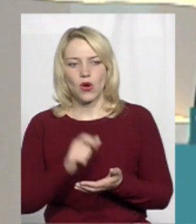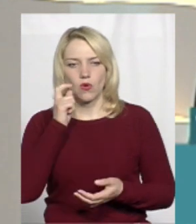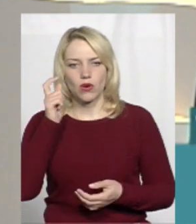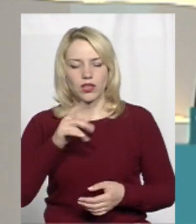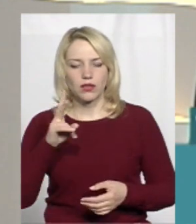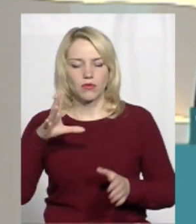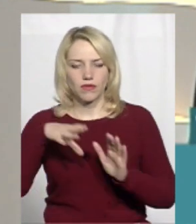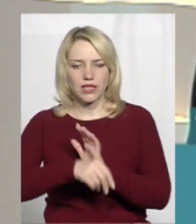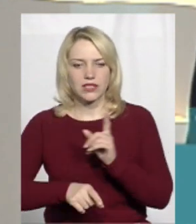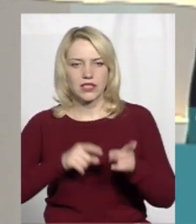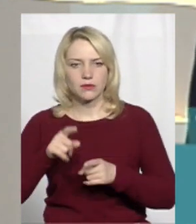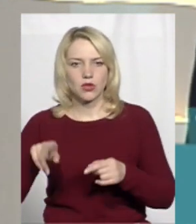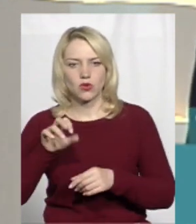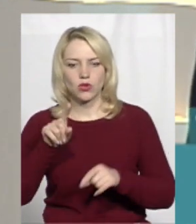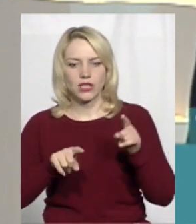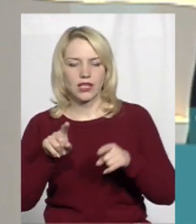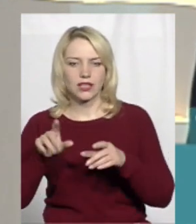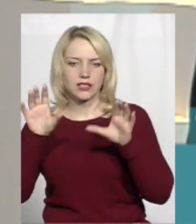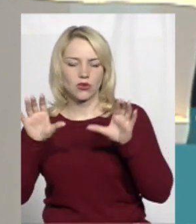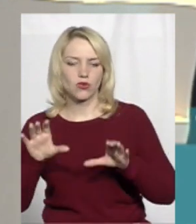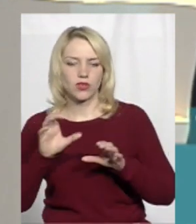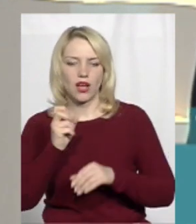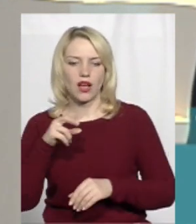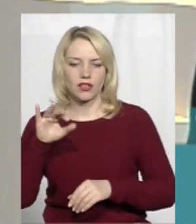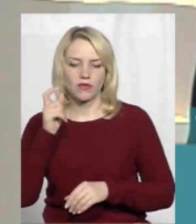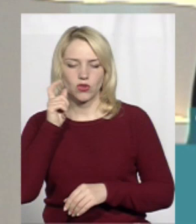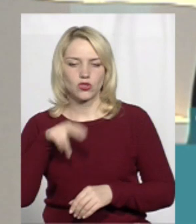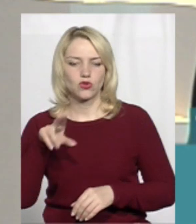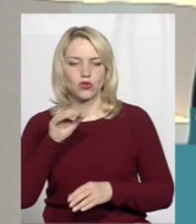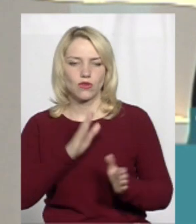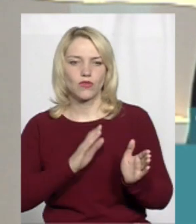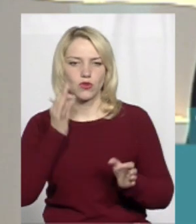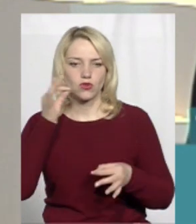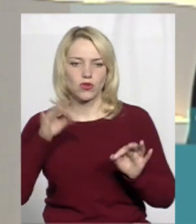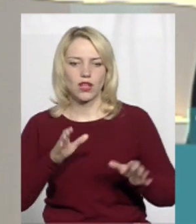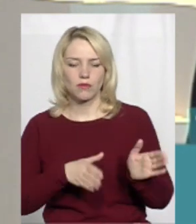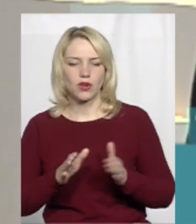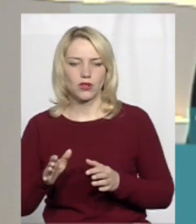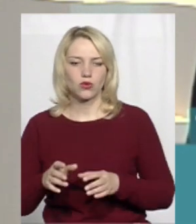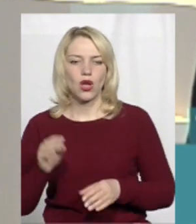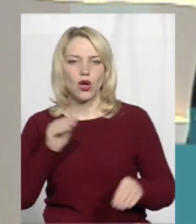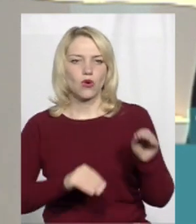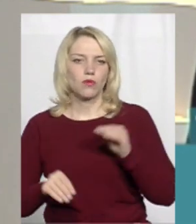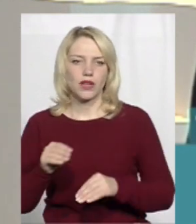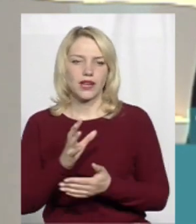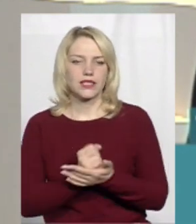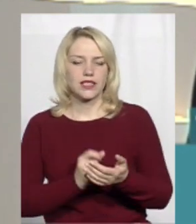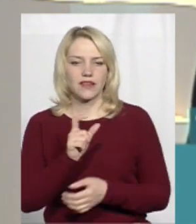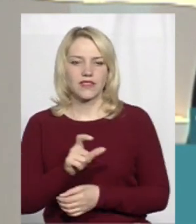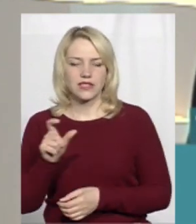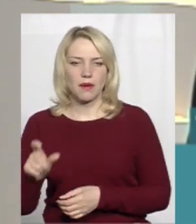внесення змін до деяких законодавчих актів України щодо удосконалення порядку комплектування резервістами».